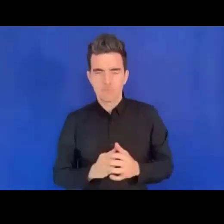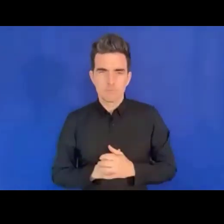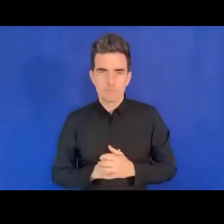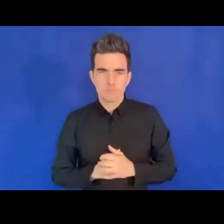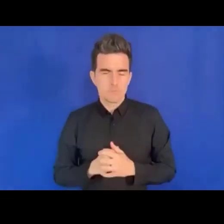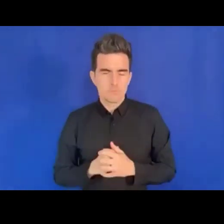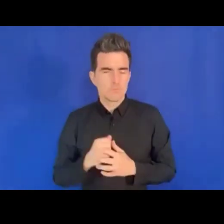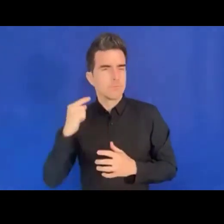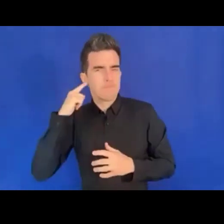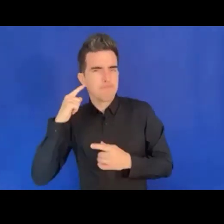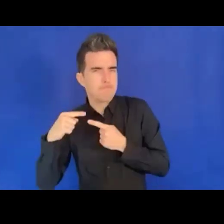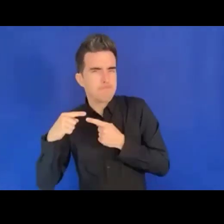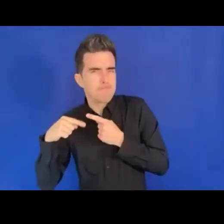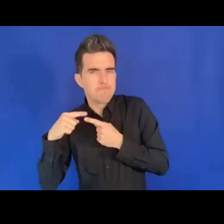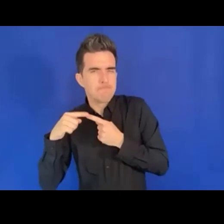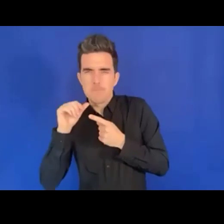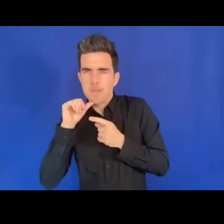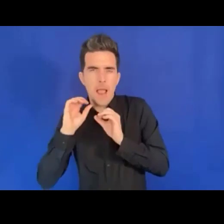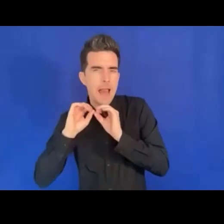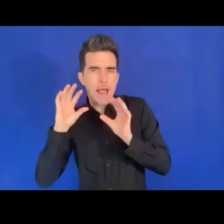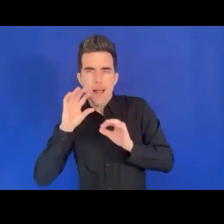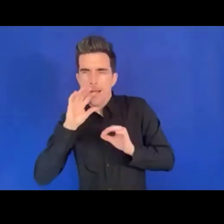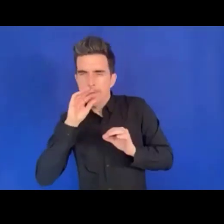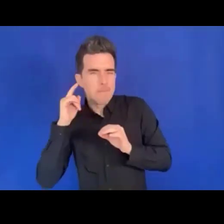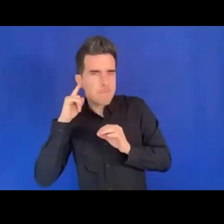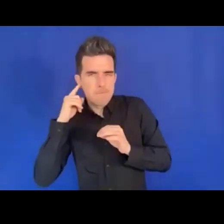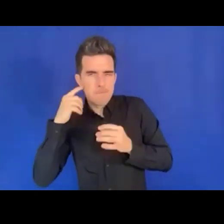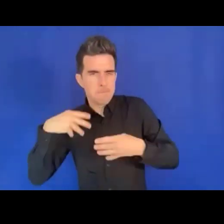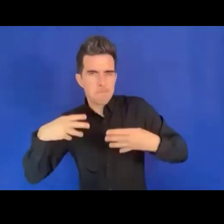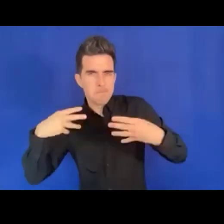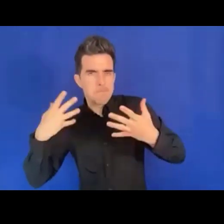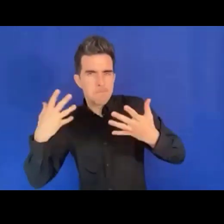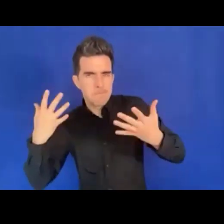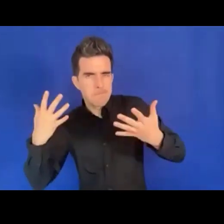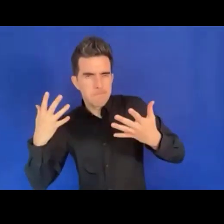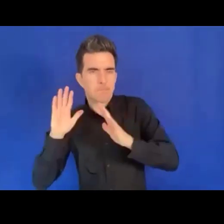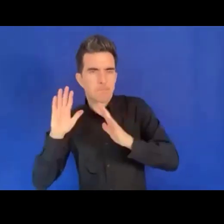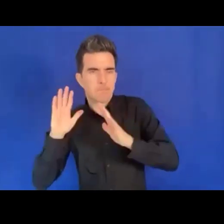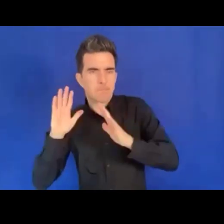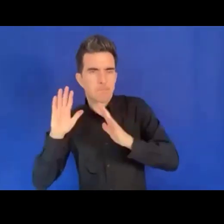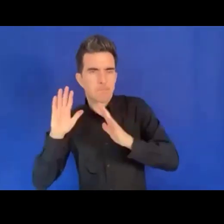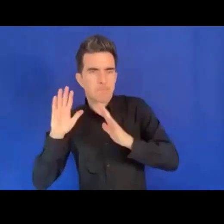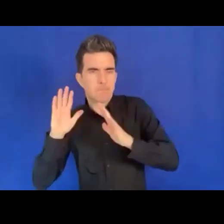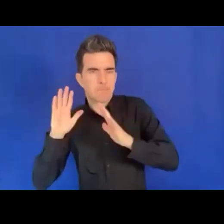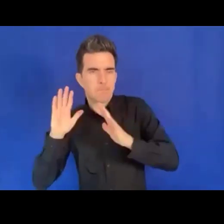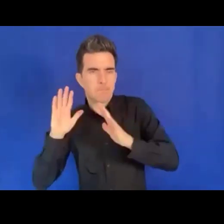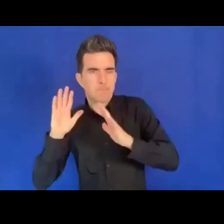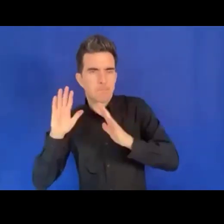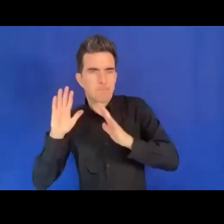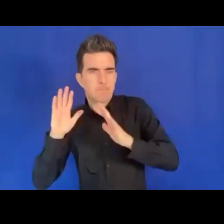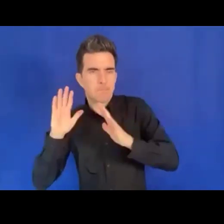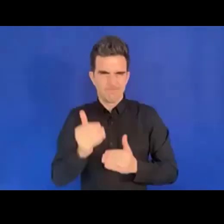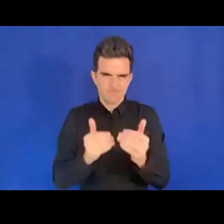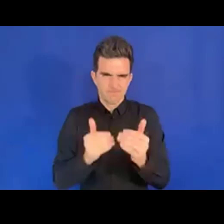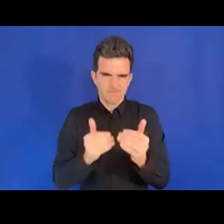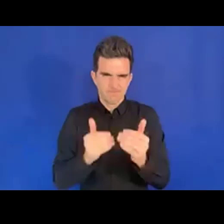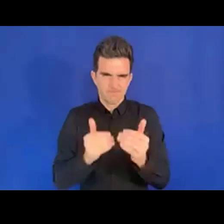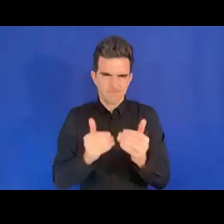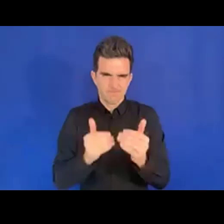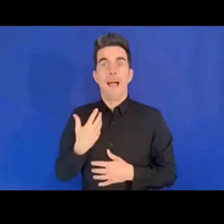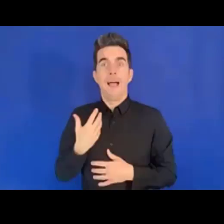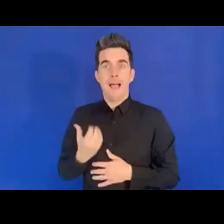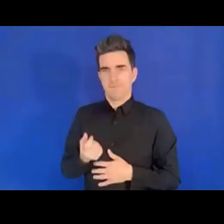'Institut, l'UNDR qui